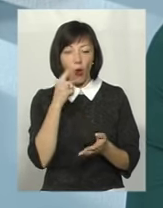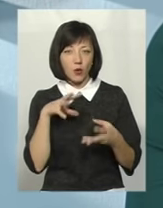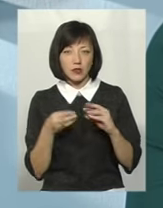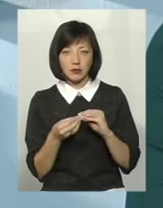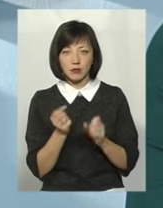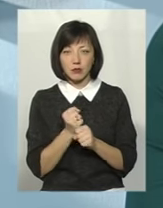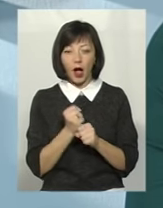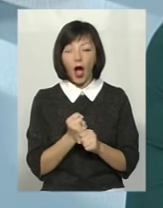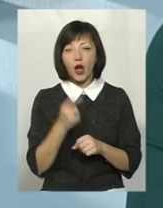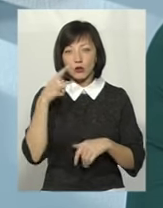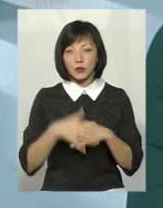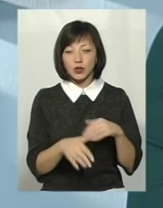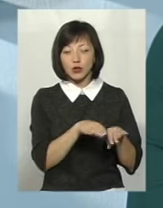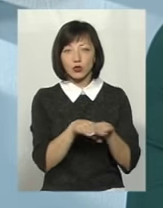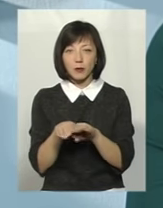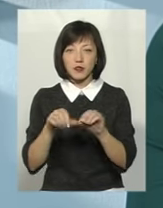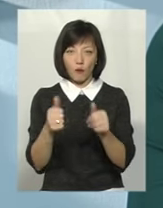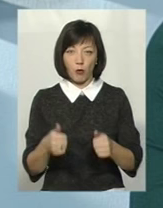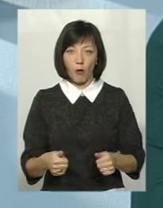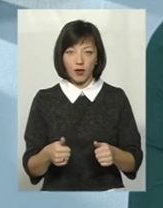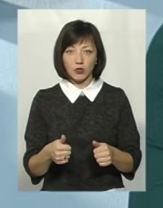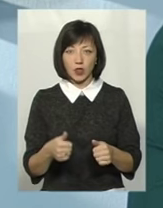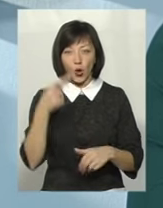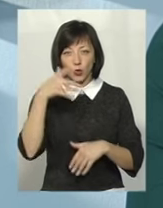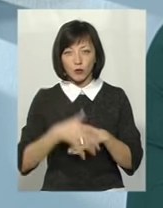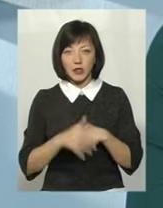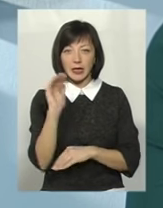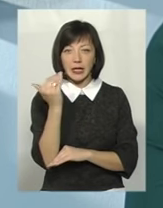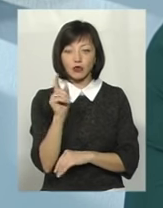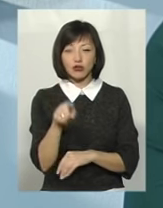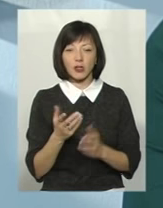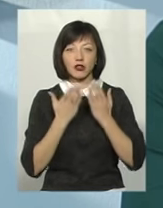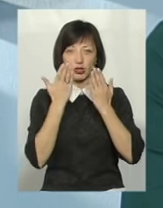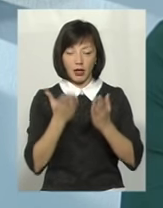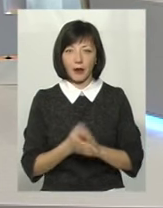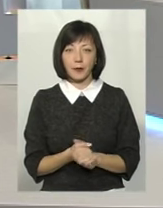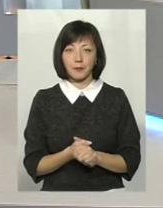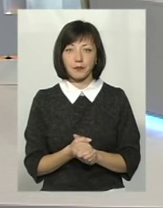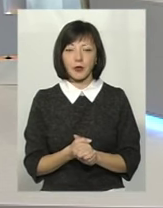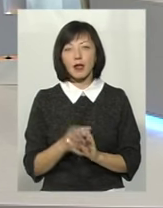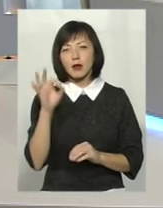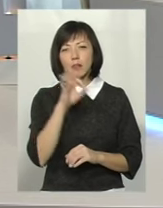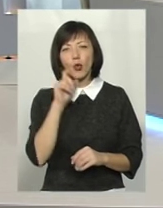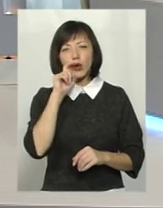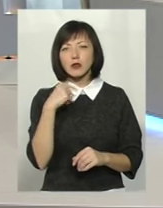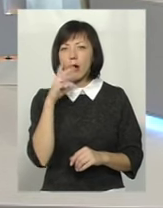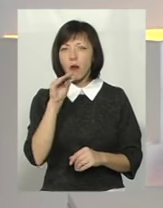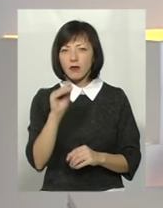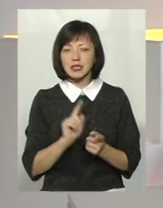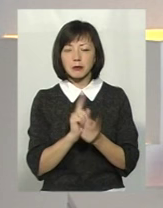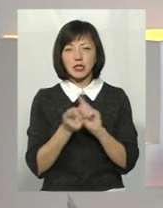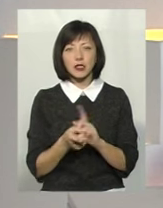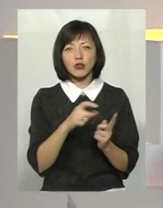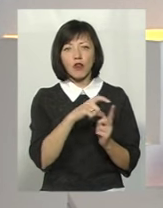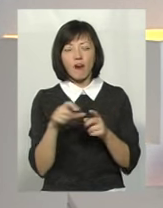зрозуміти ступінь сформуваності розуміння дитини того, що вона читає. Щодо української мови, змінилися слова,